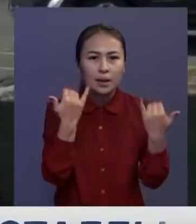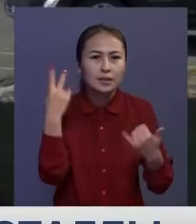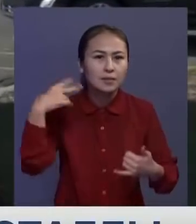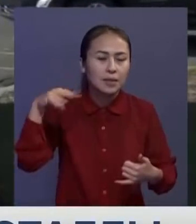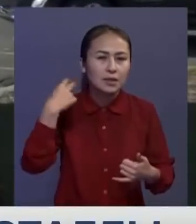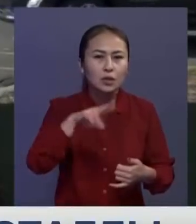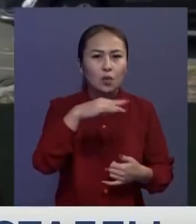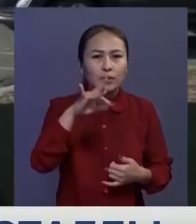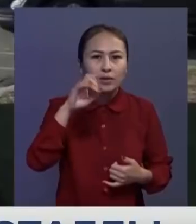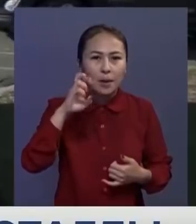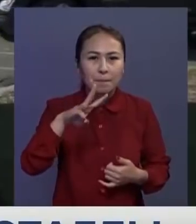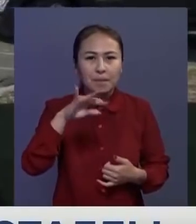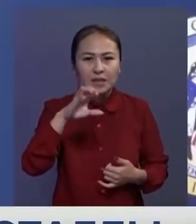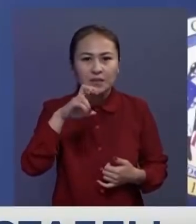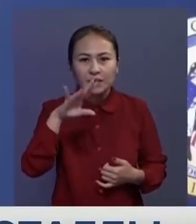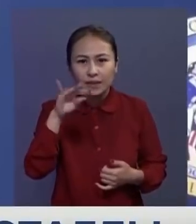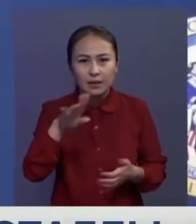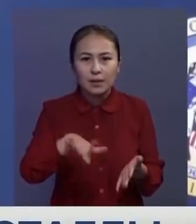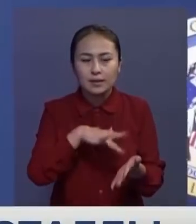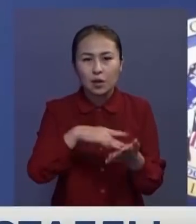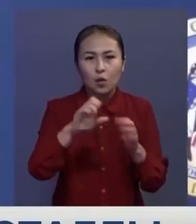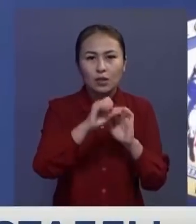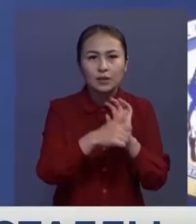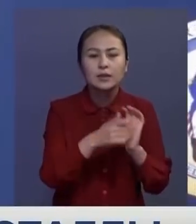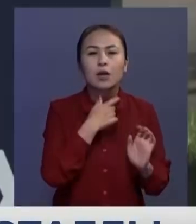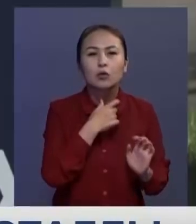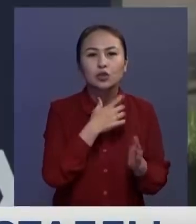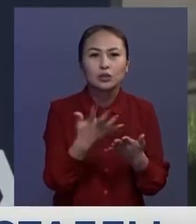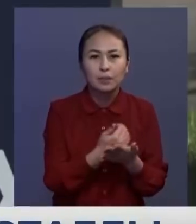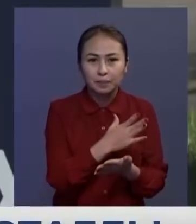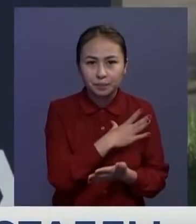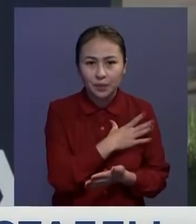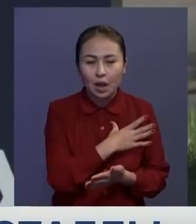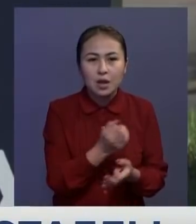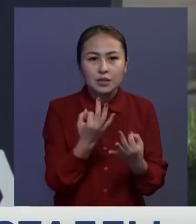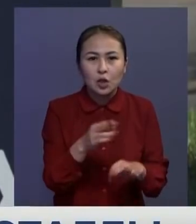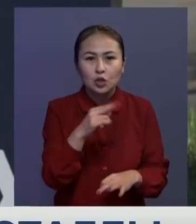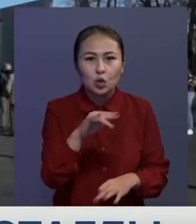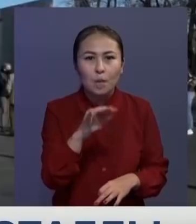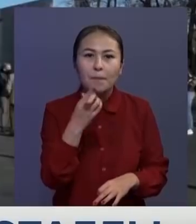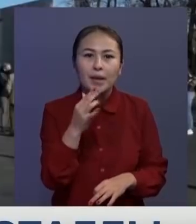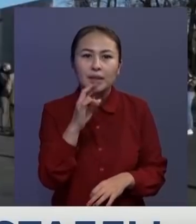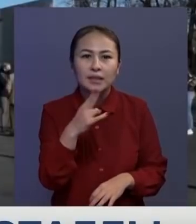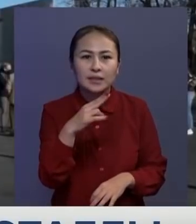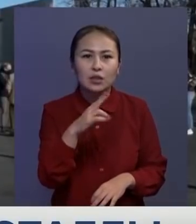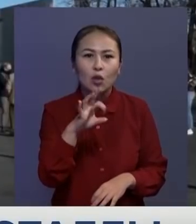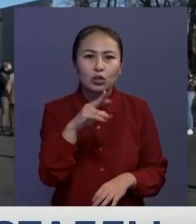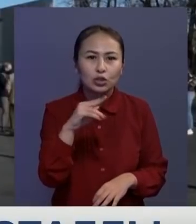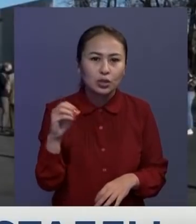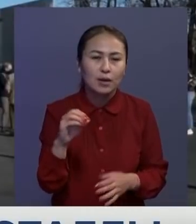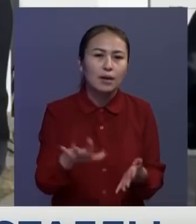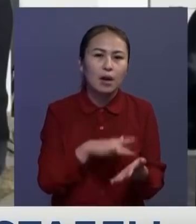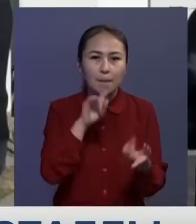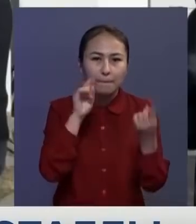президент Дональд Трамп Милсфилд қаласында 16 дауыз шинап женіске жетті. Ал демократ Джо Байден Диксвилл Ночты